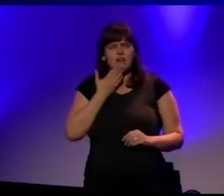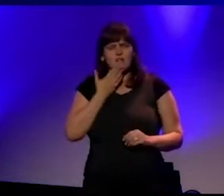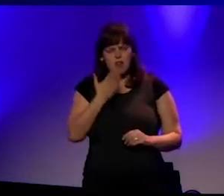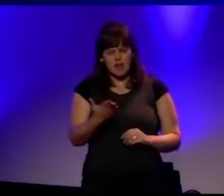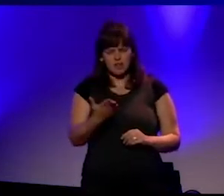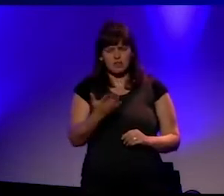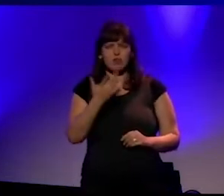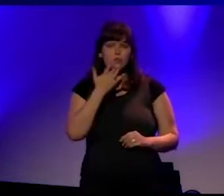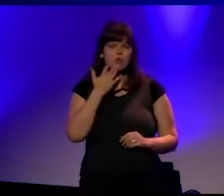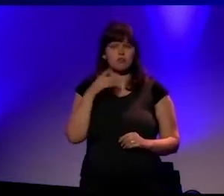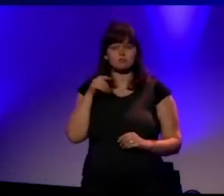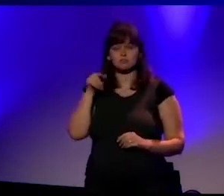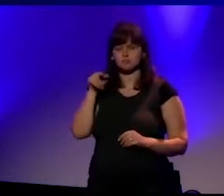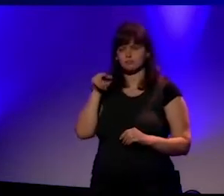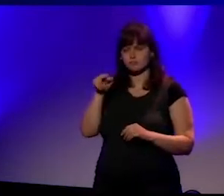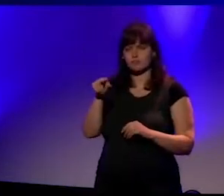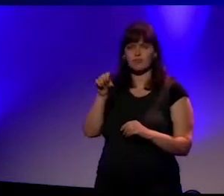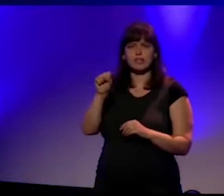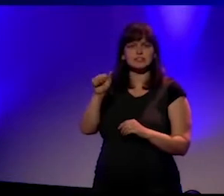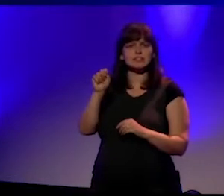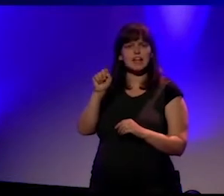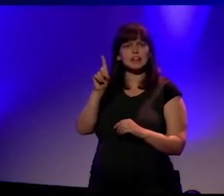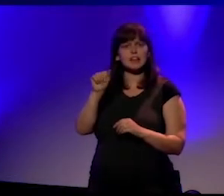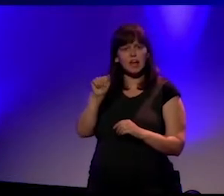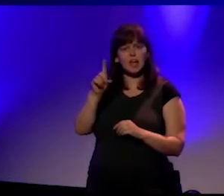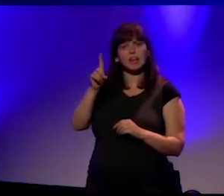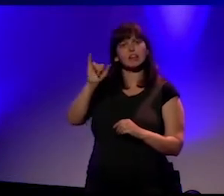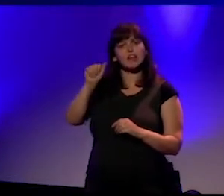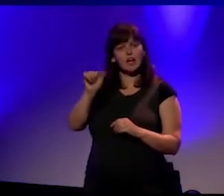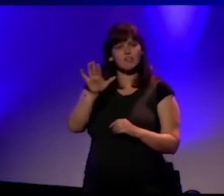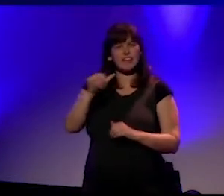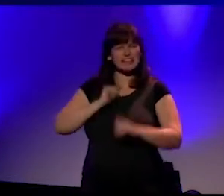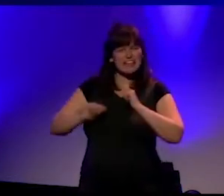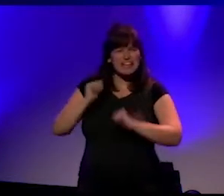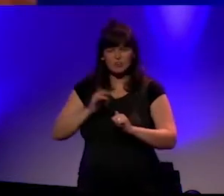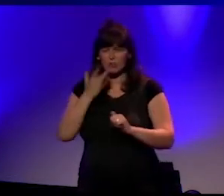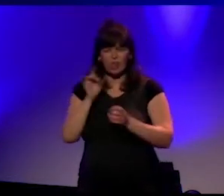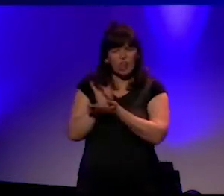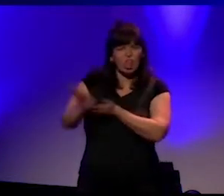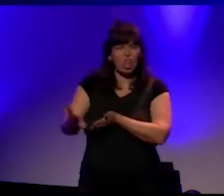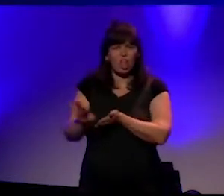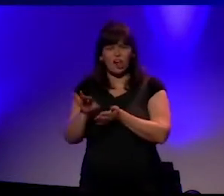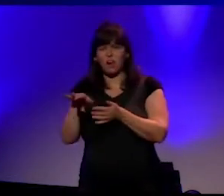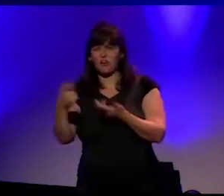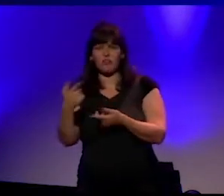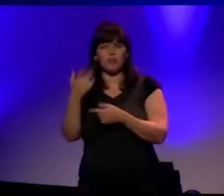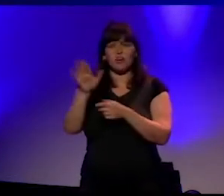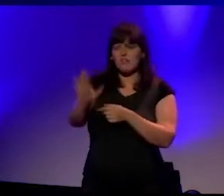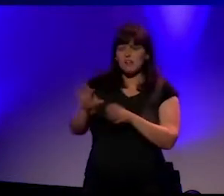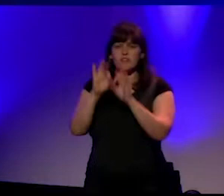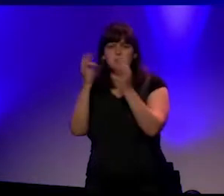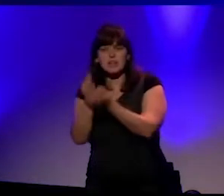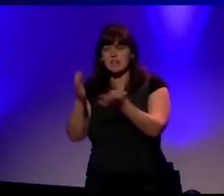gaan aan het diepe leed dat Sanda Dia is aangedaan en bij uitbreiding de vrienden en de familie en deze universitaire gemeenschap en de